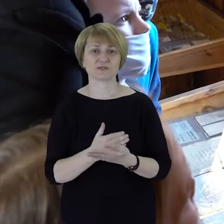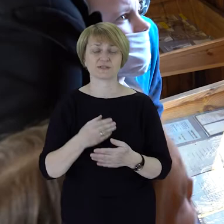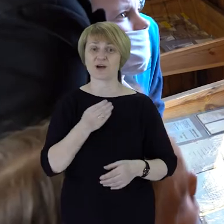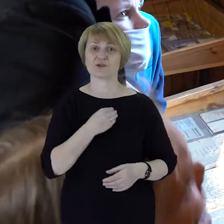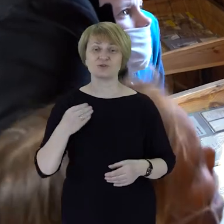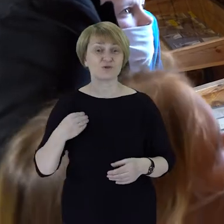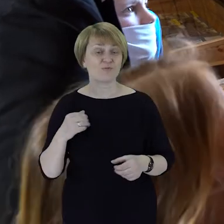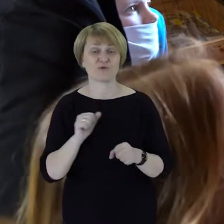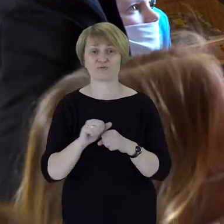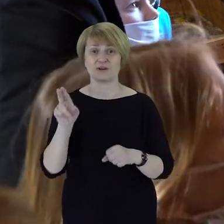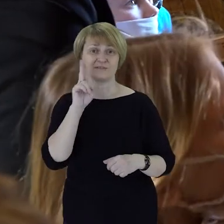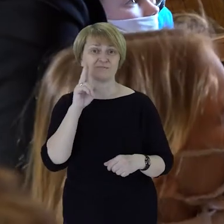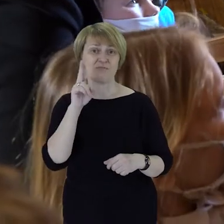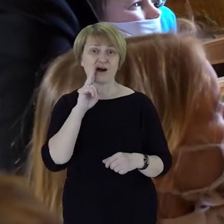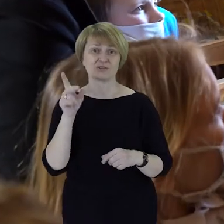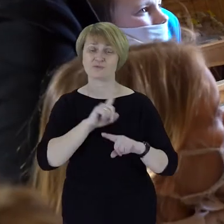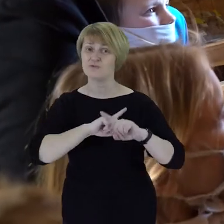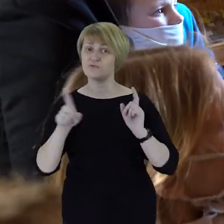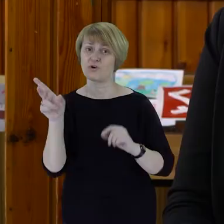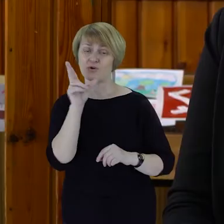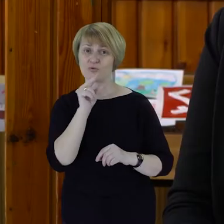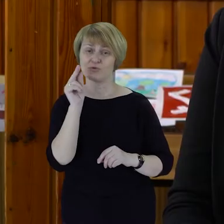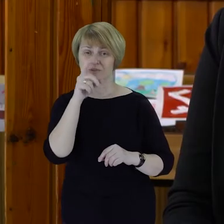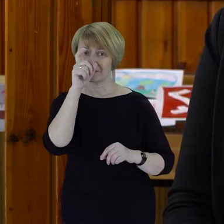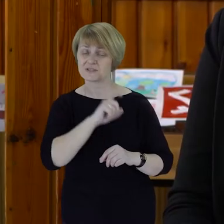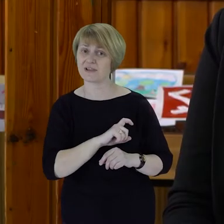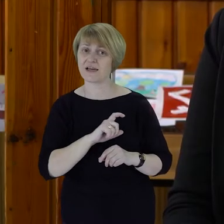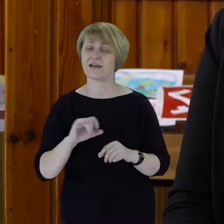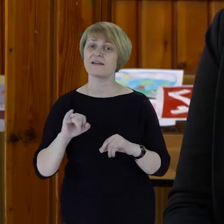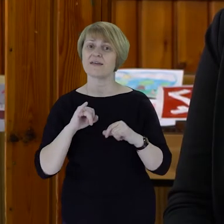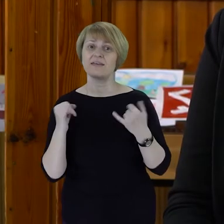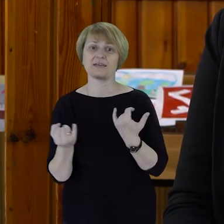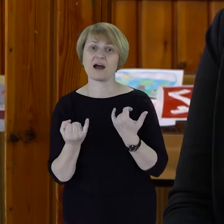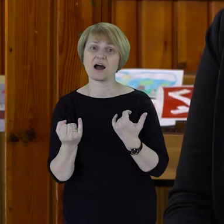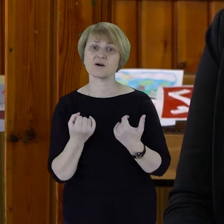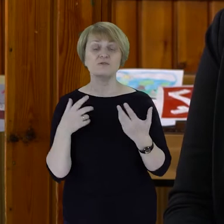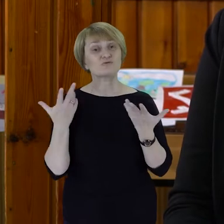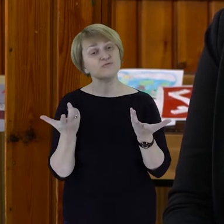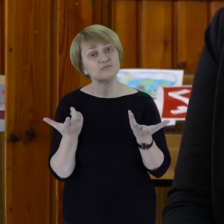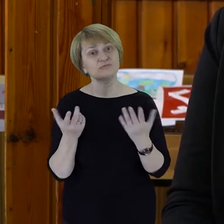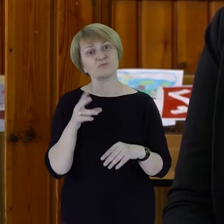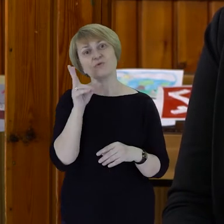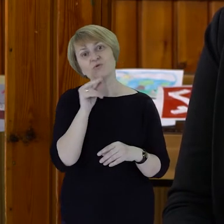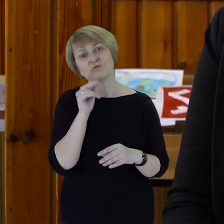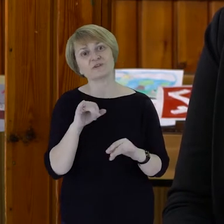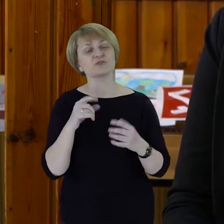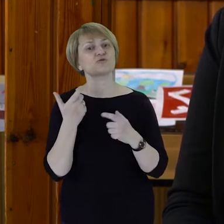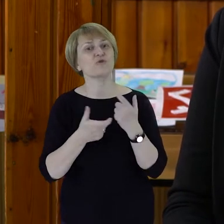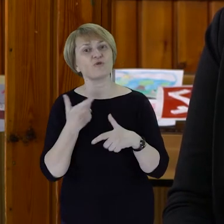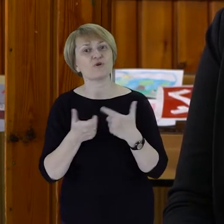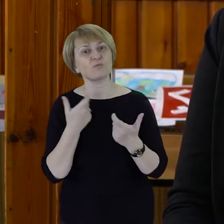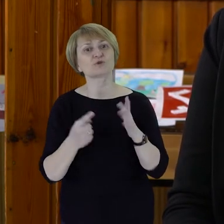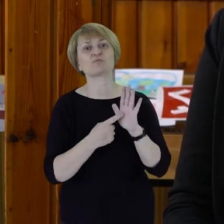Polska jest matką i nie należy o niej mówić źle, więc w jaki sposób możemy się wypowiadać i co robić właśnie, żeby